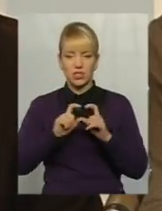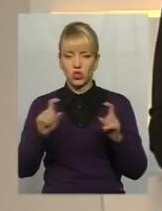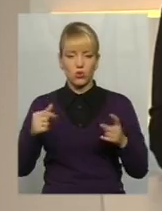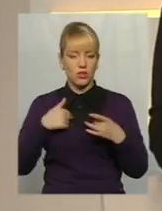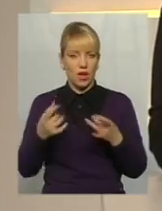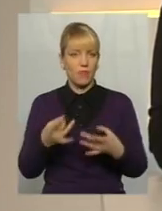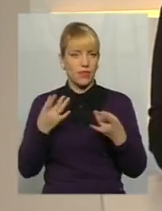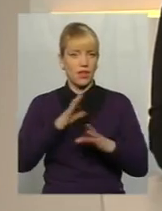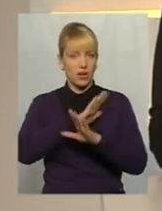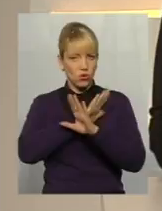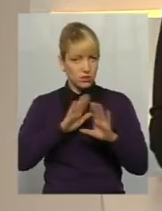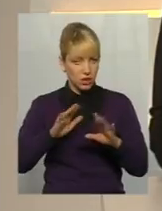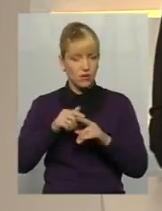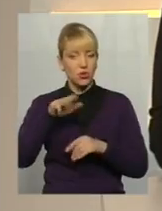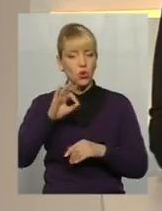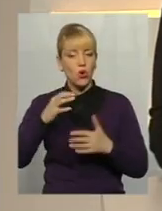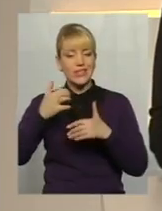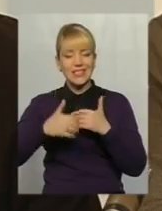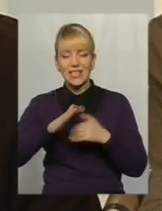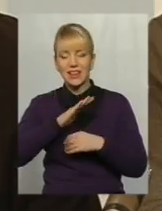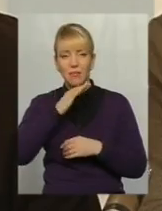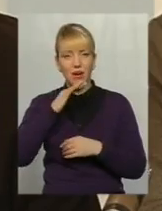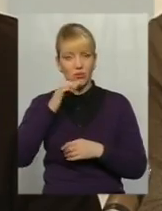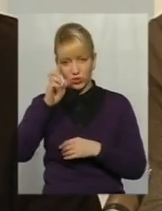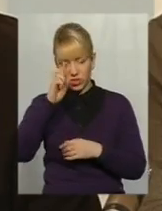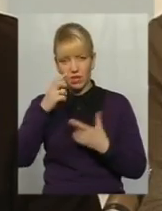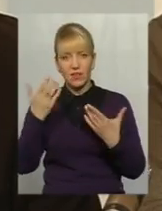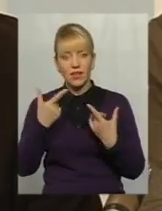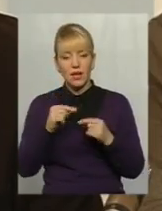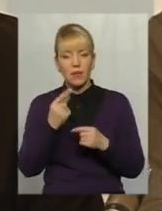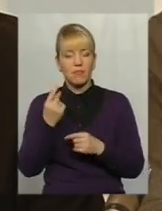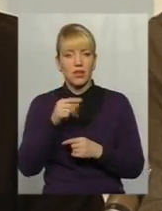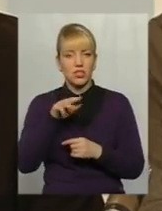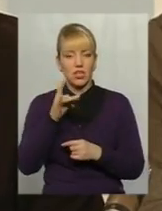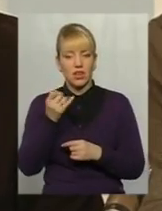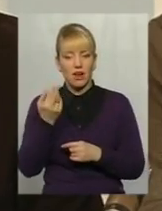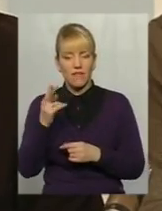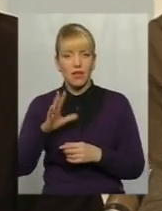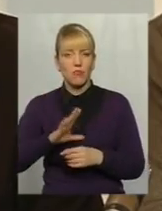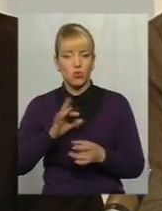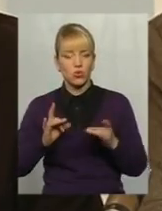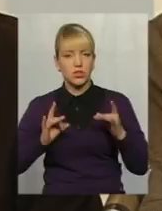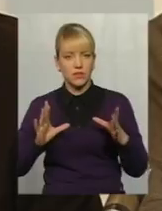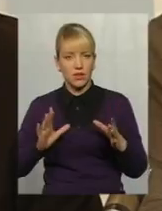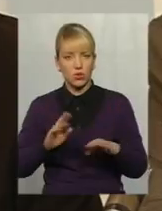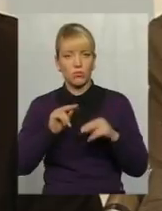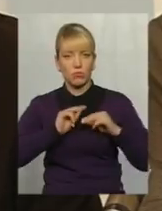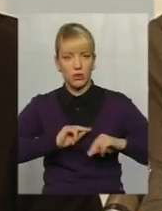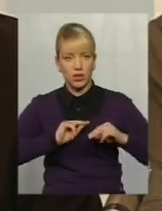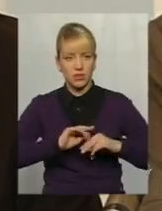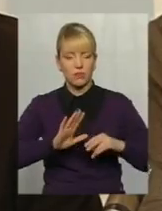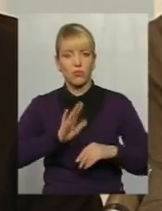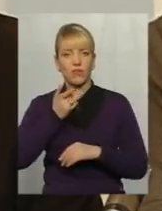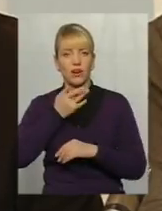говорили, то серед небагатьох держав, де 1 травня було святом праці, був Радянський